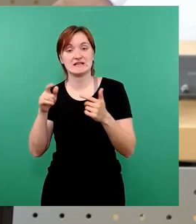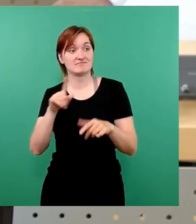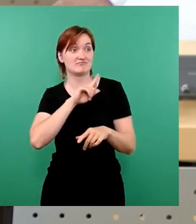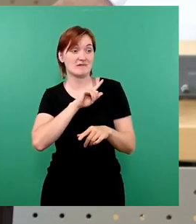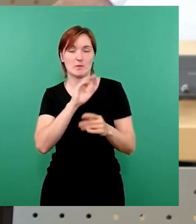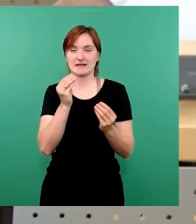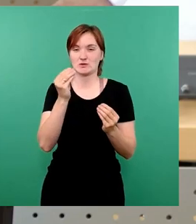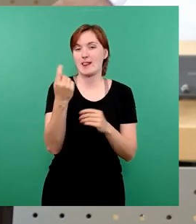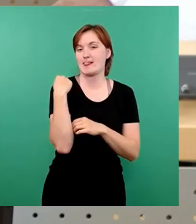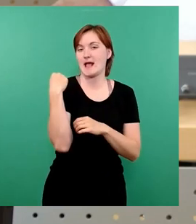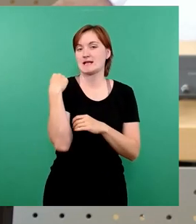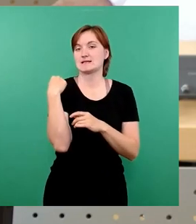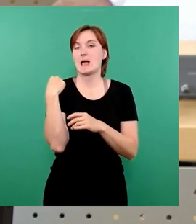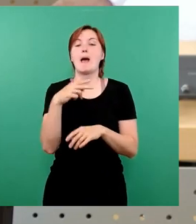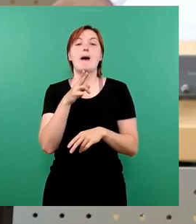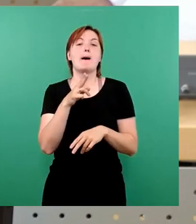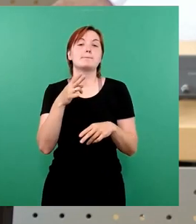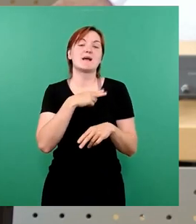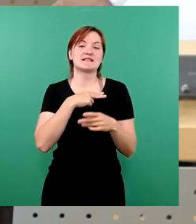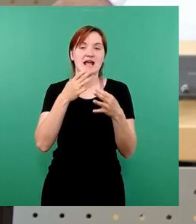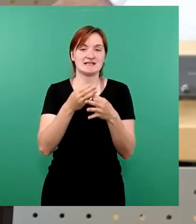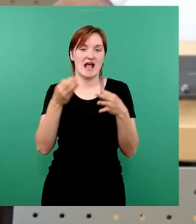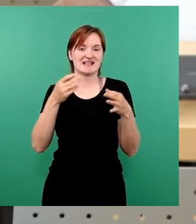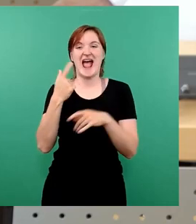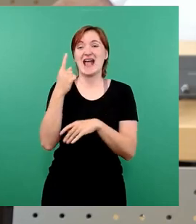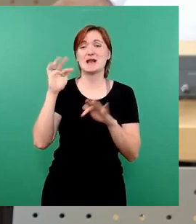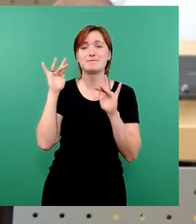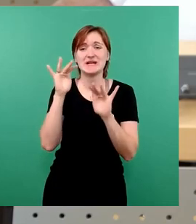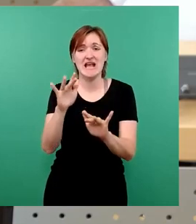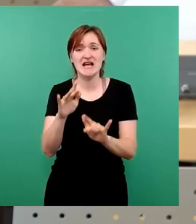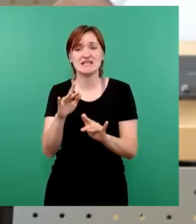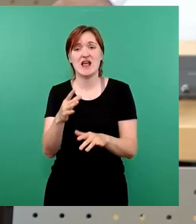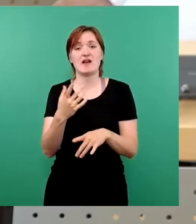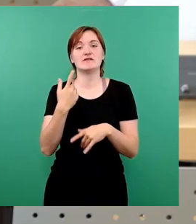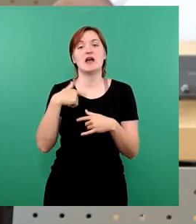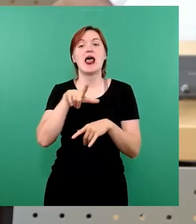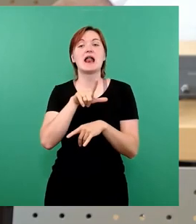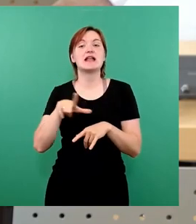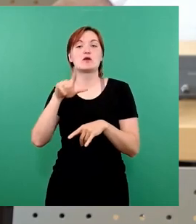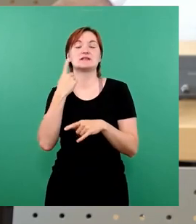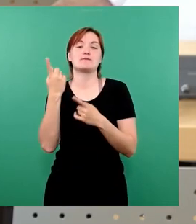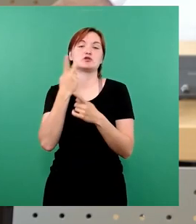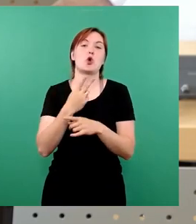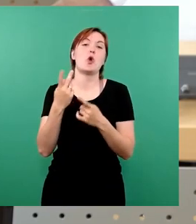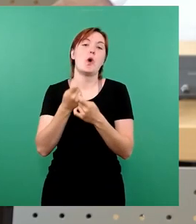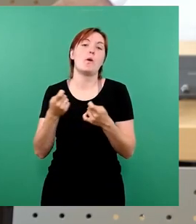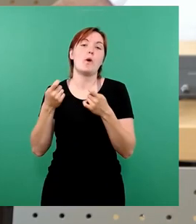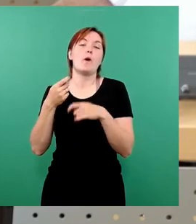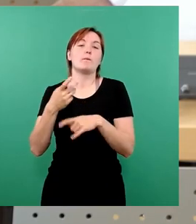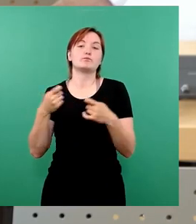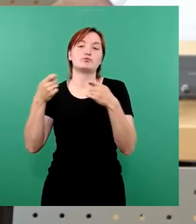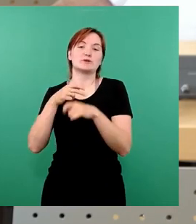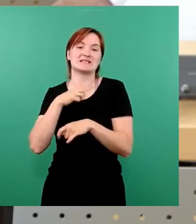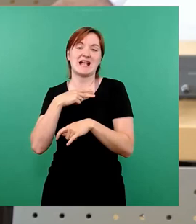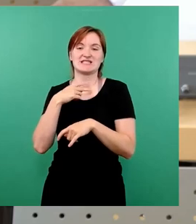Parteitag deutlich gemacht, dass die eine Milliarde, die bisher von Finanzminister Lindner und Bundeskanzler Scholz sozusagen rausgerückt werden, so will ich es mal